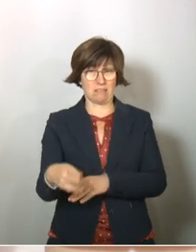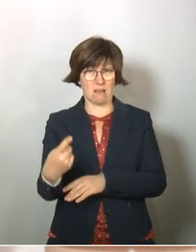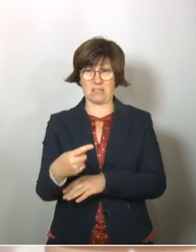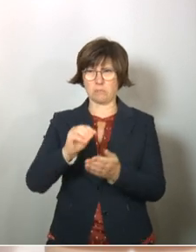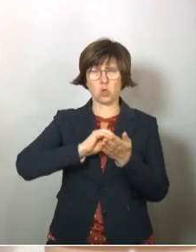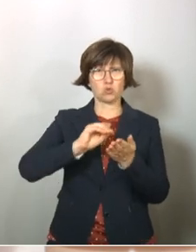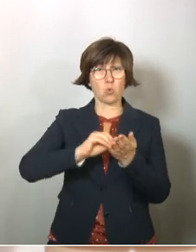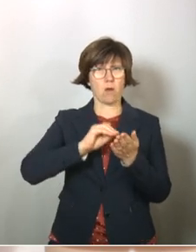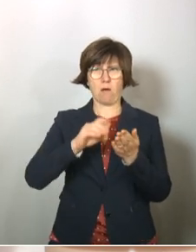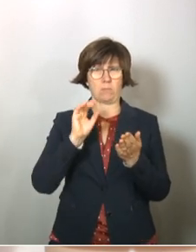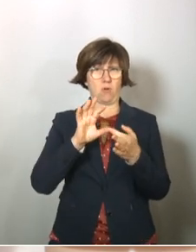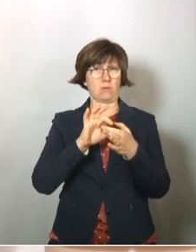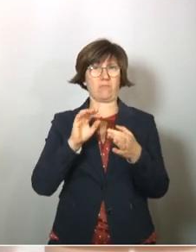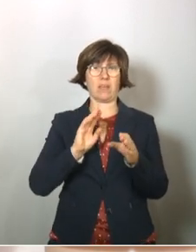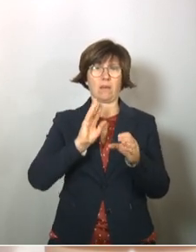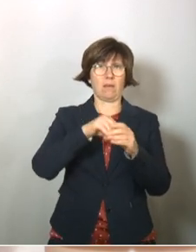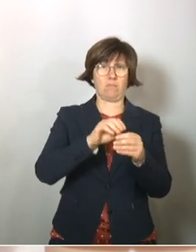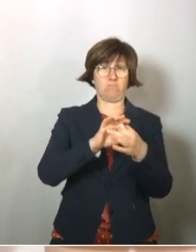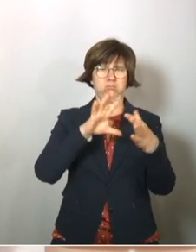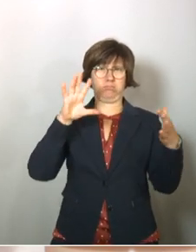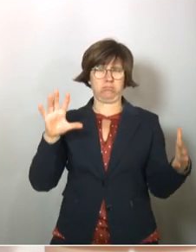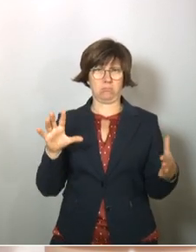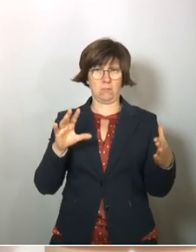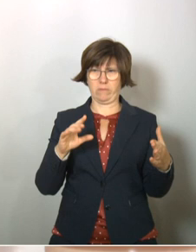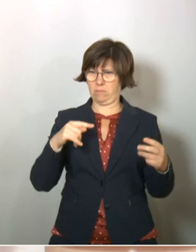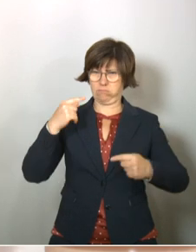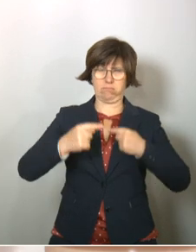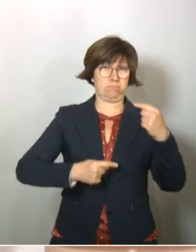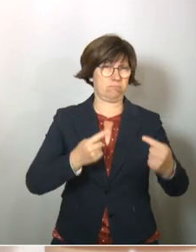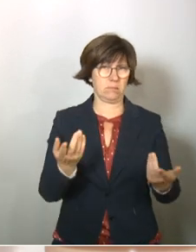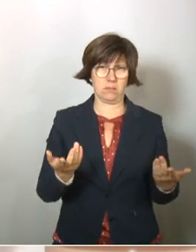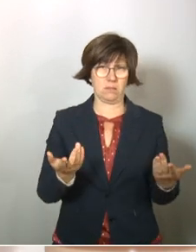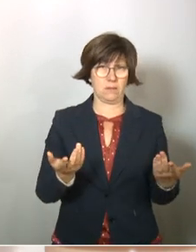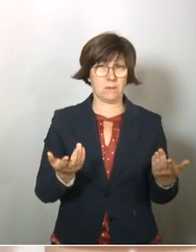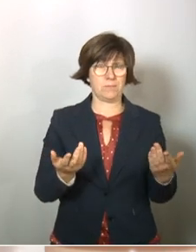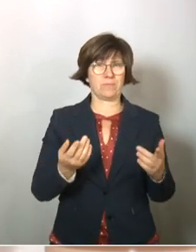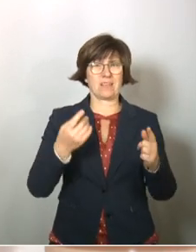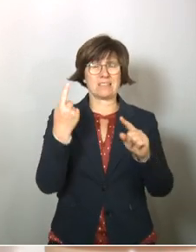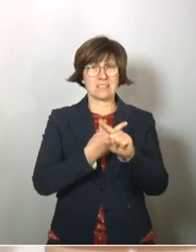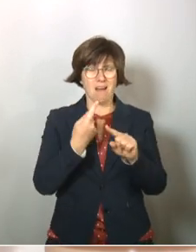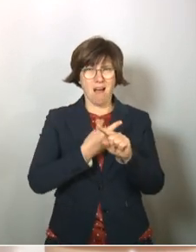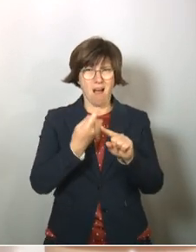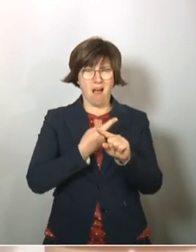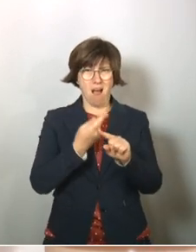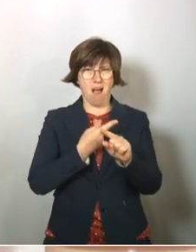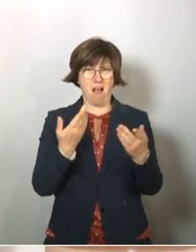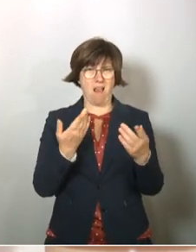die den Anschluss verloren haben ans Älterwerden. Die große Zahl von